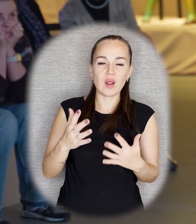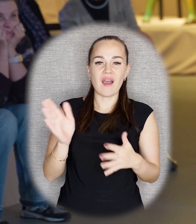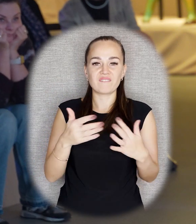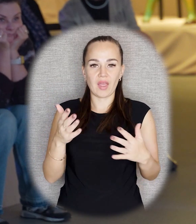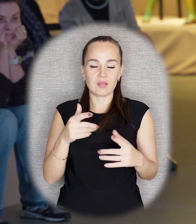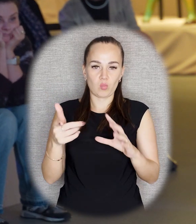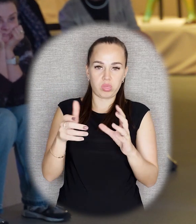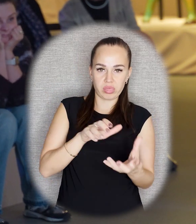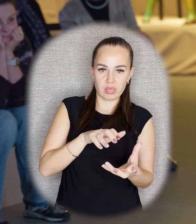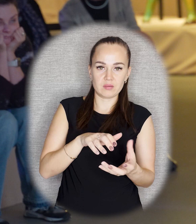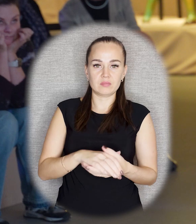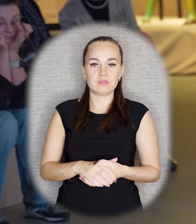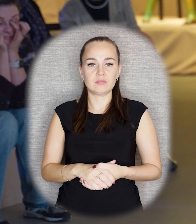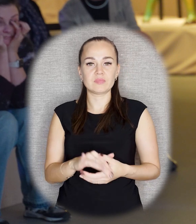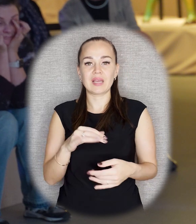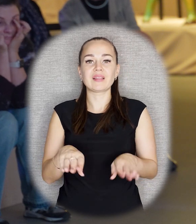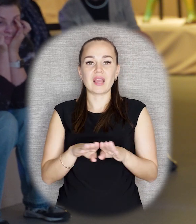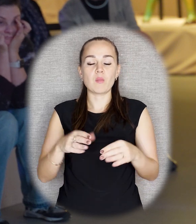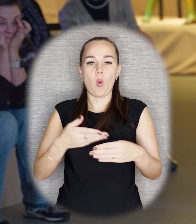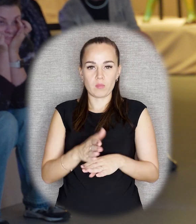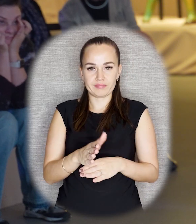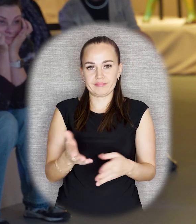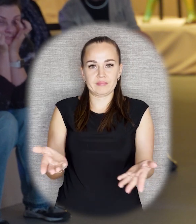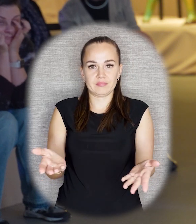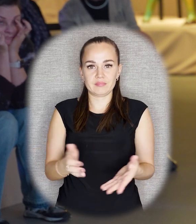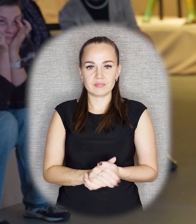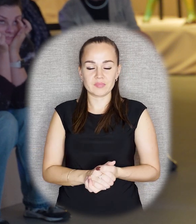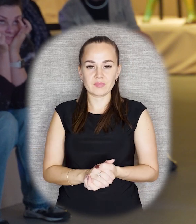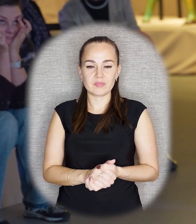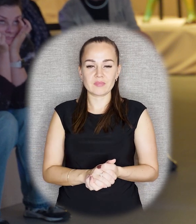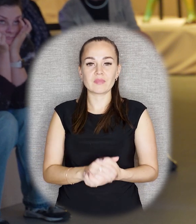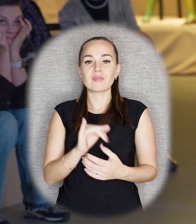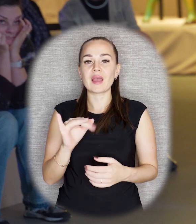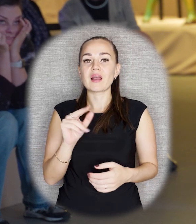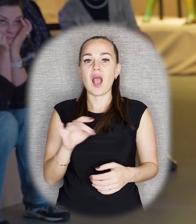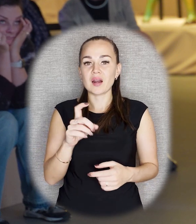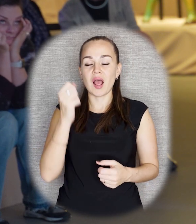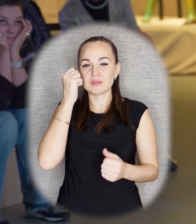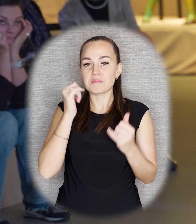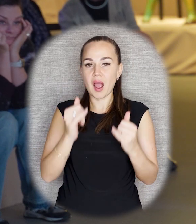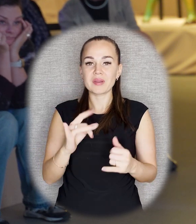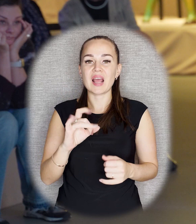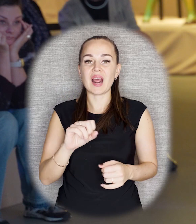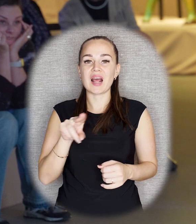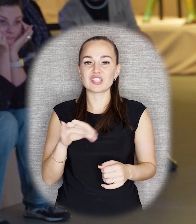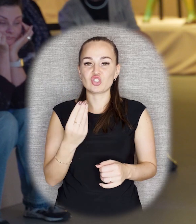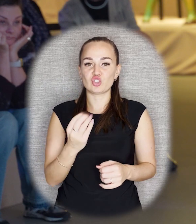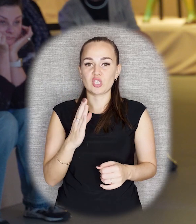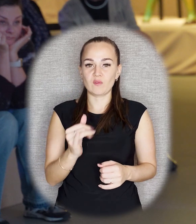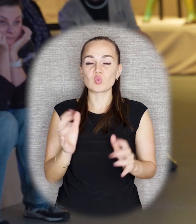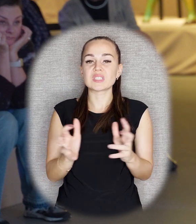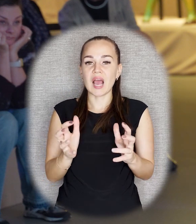и таким образом разбился. Но как раз-таки памятник Радищеву сохранился в Москве.